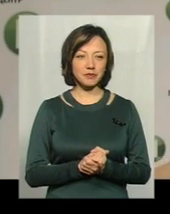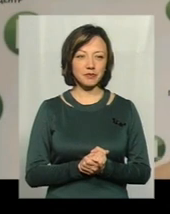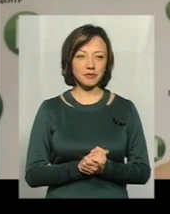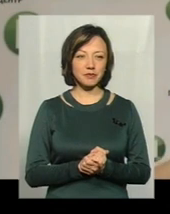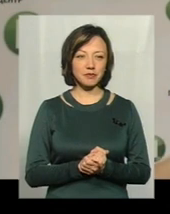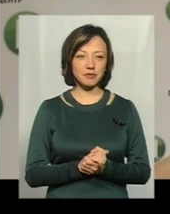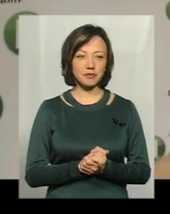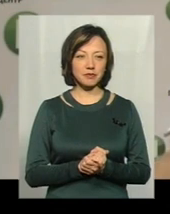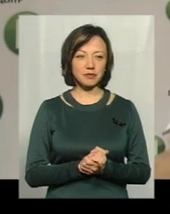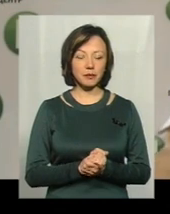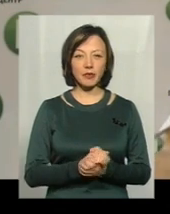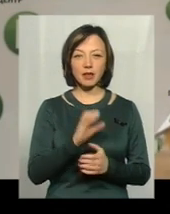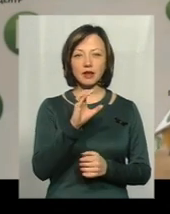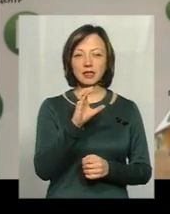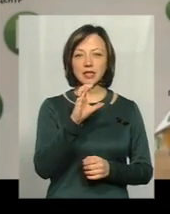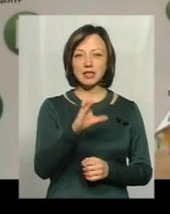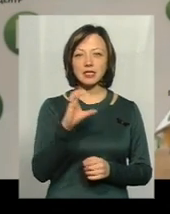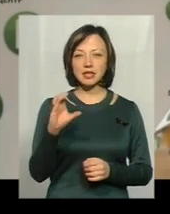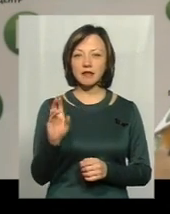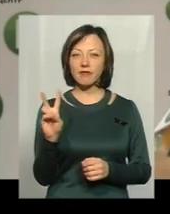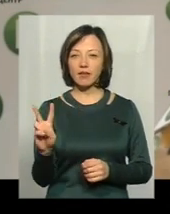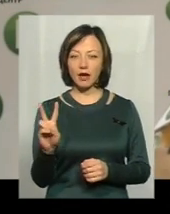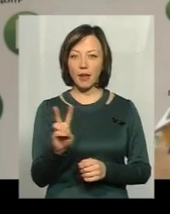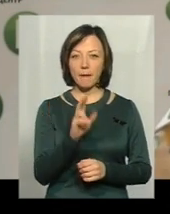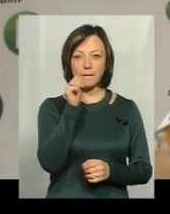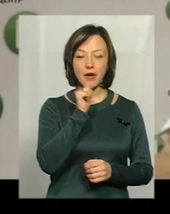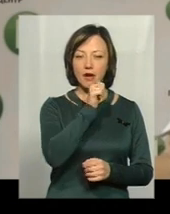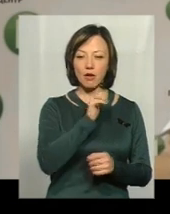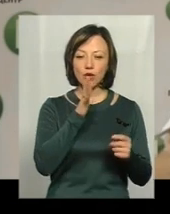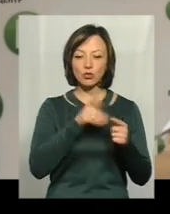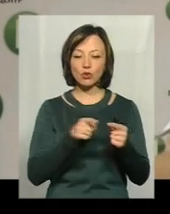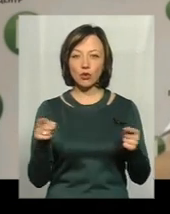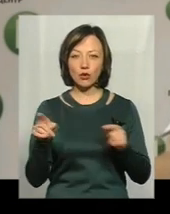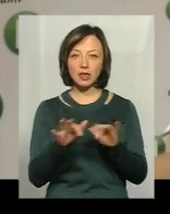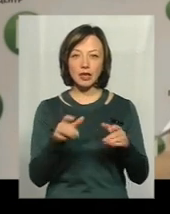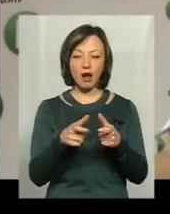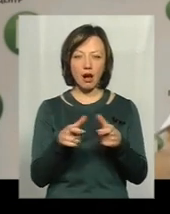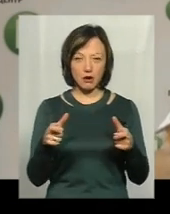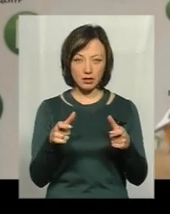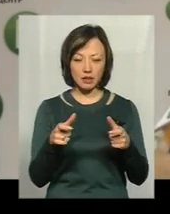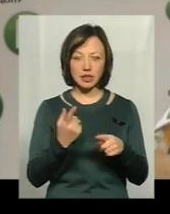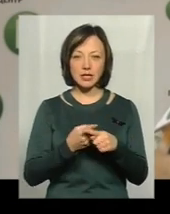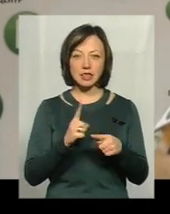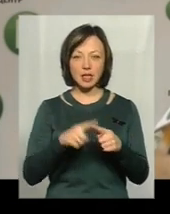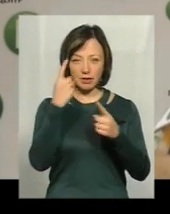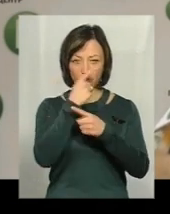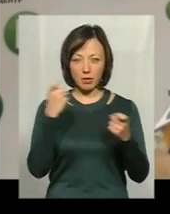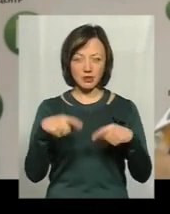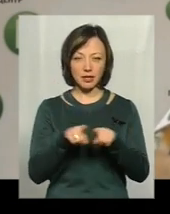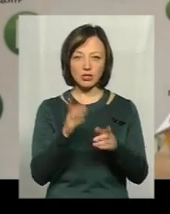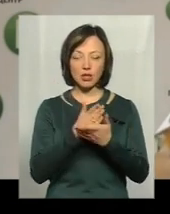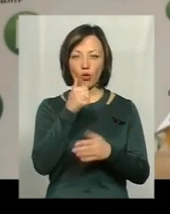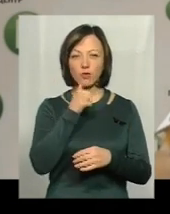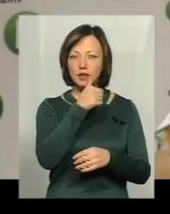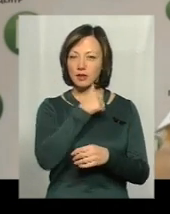Щодо CVV-пароля, щодо строку дії картки, ця інформація теж є